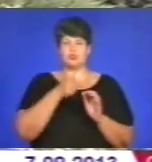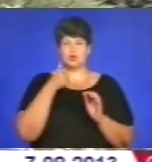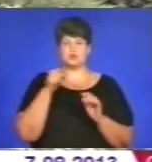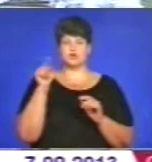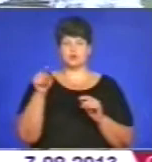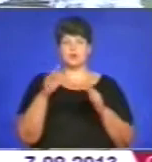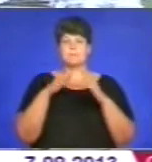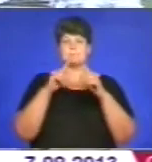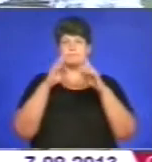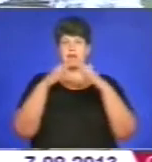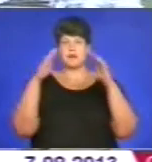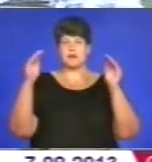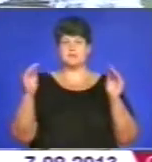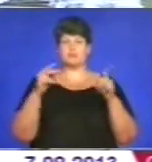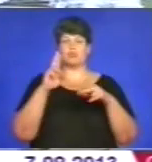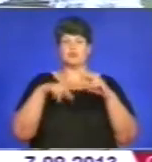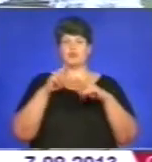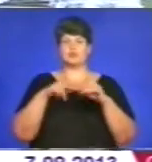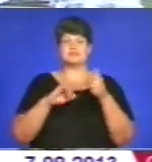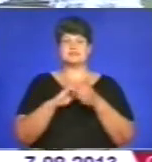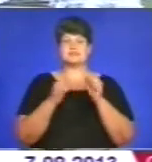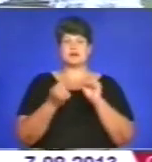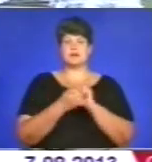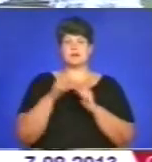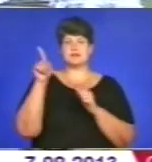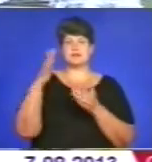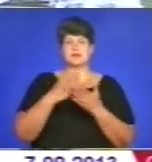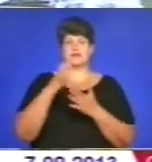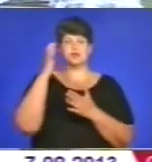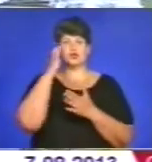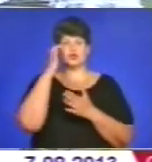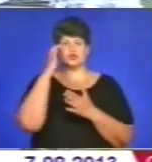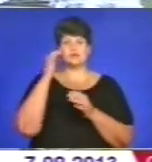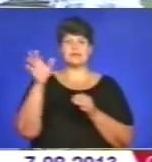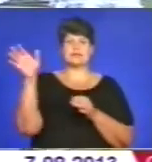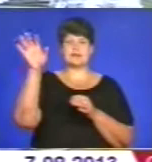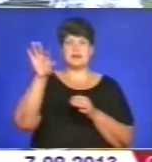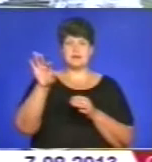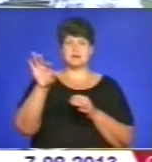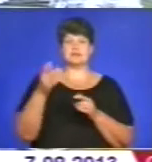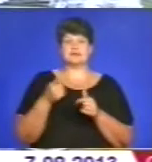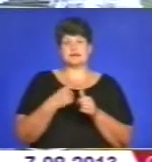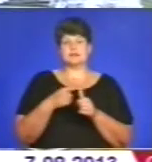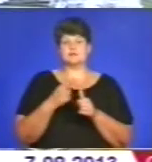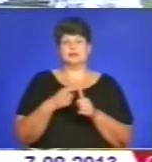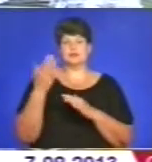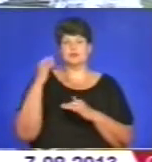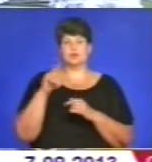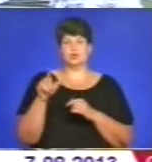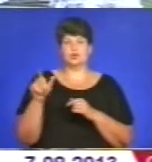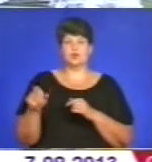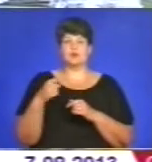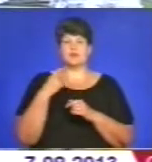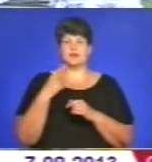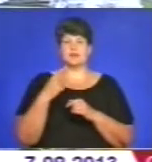побудований з каменю, який був розібраний, отам чортова дебра є, таке місцина, так називали люди, старожили тут.